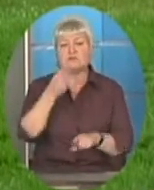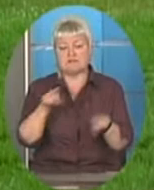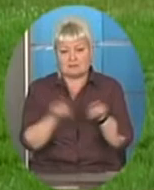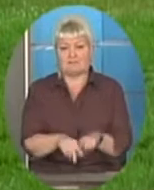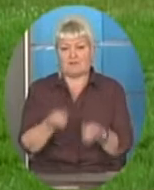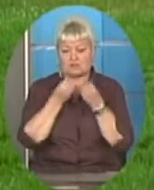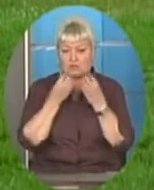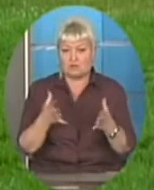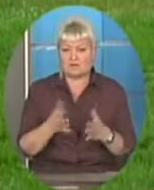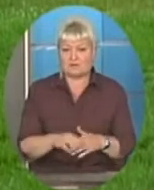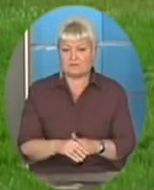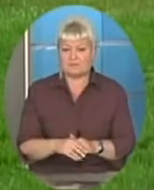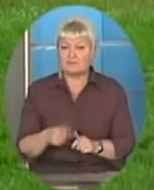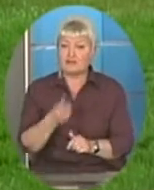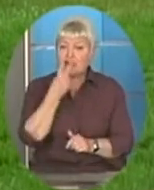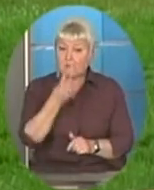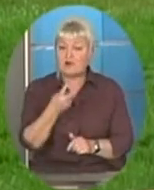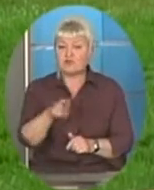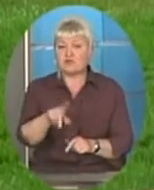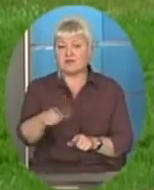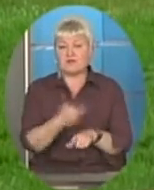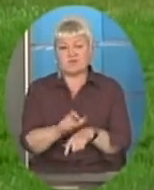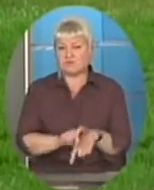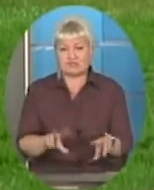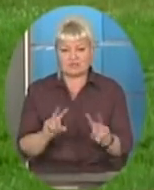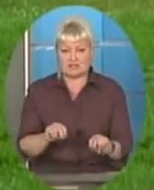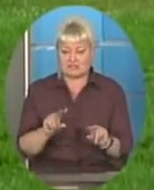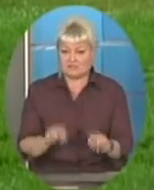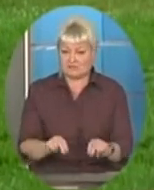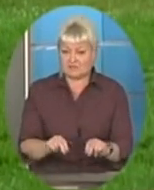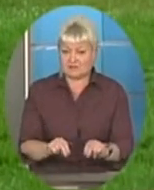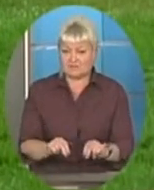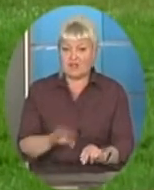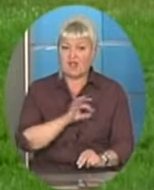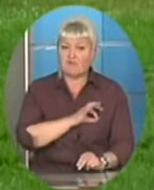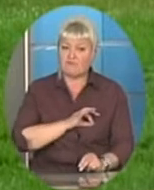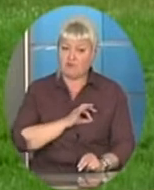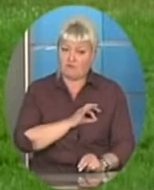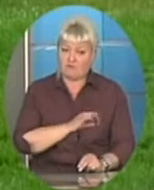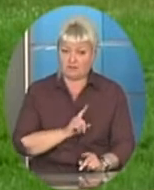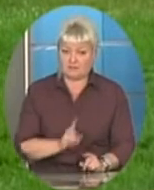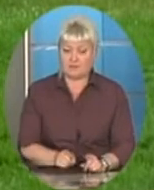А бачу я, звичайно, їх дуже щасливими, вихованими,